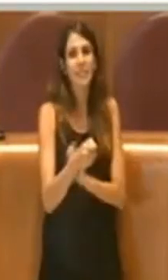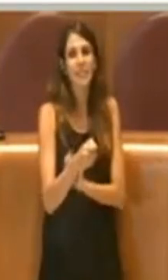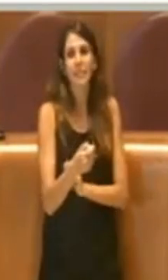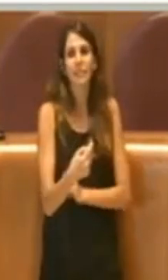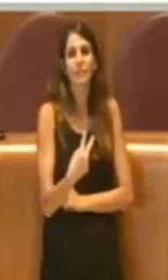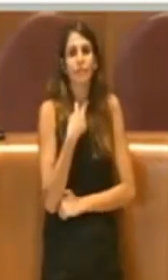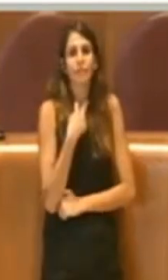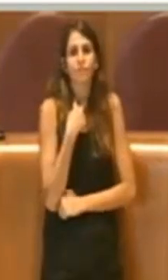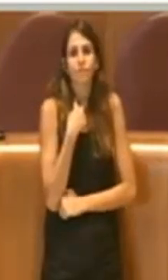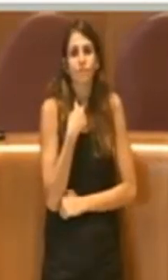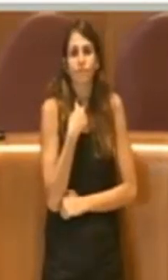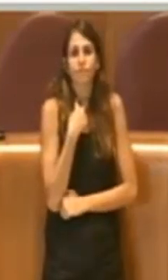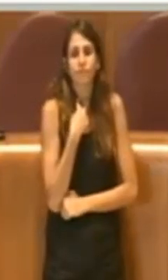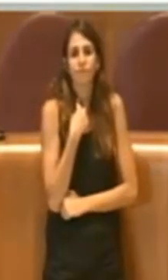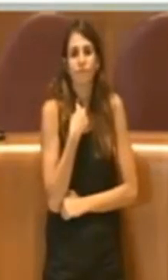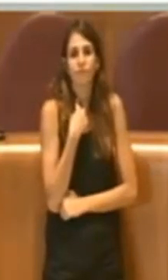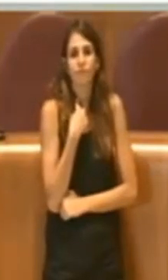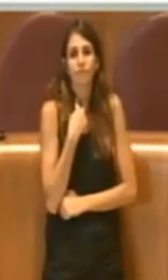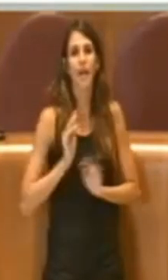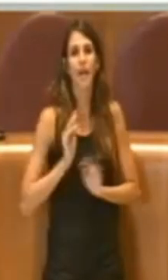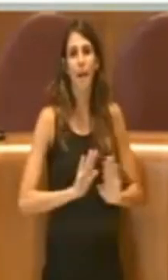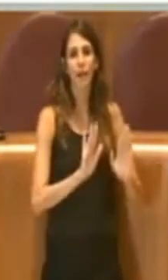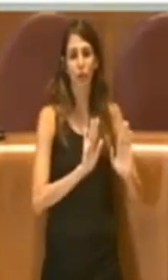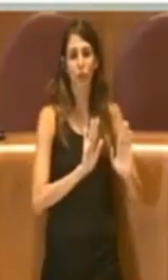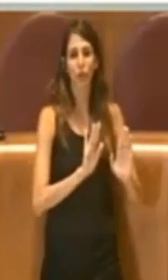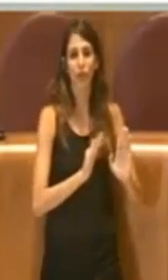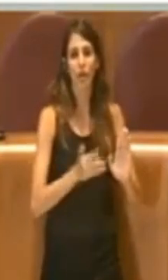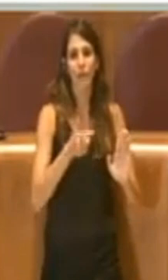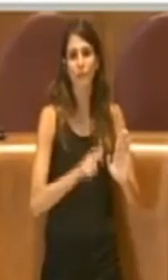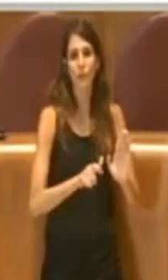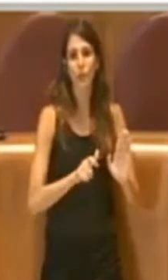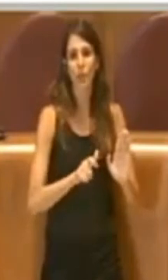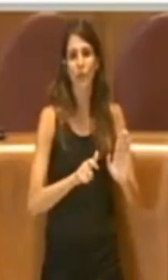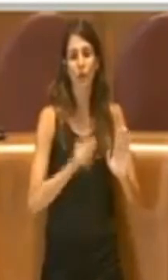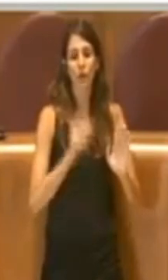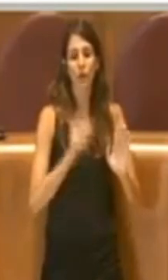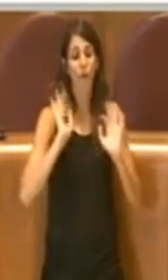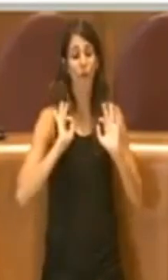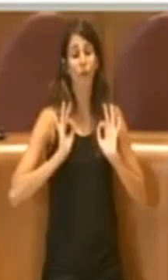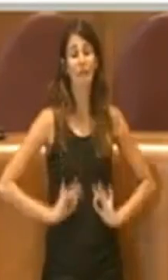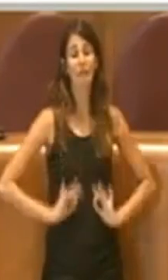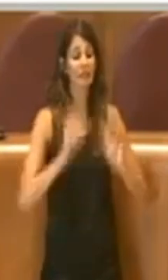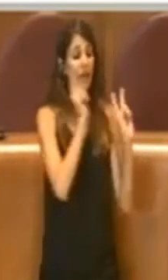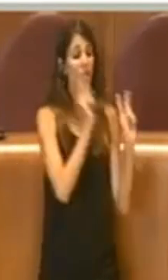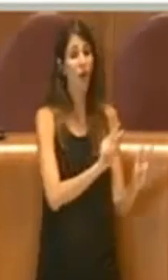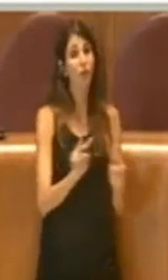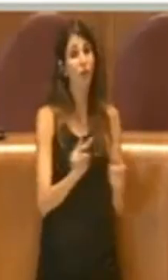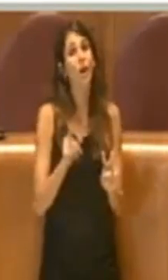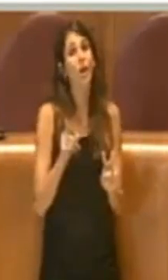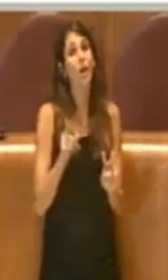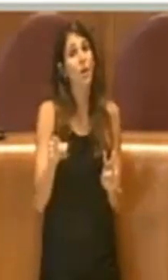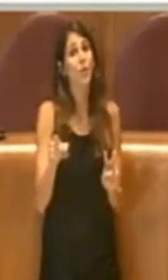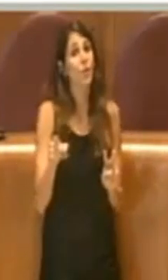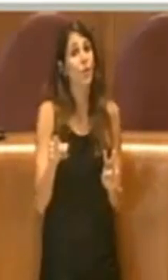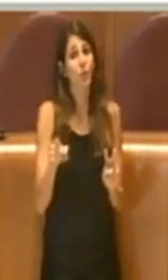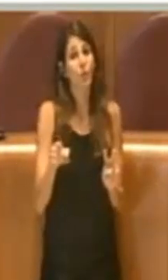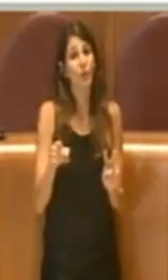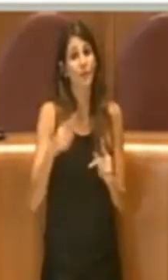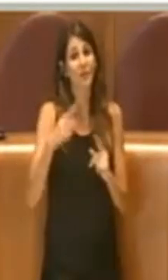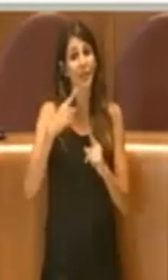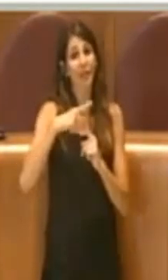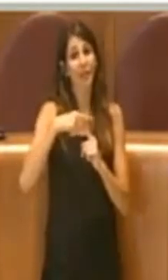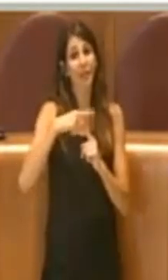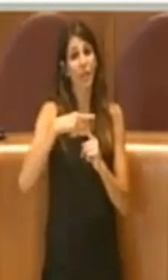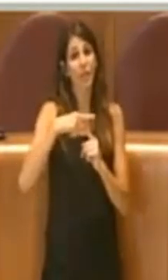dover andare via, perché ovviamente a seguito di un controllo della polizia locale è il risultato non avere il titolo